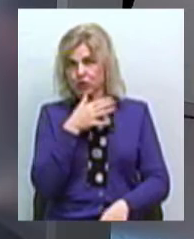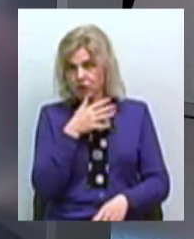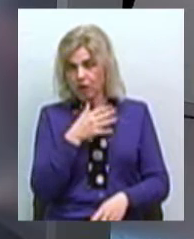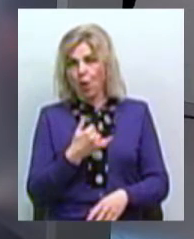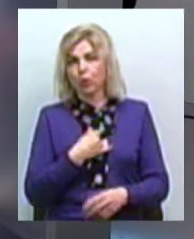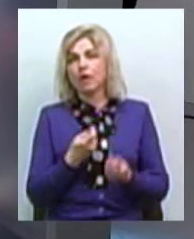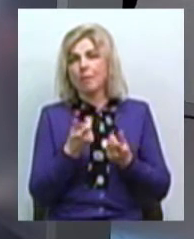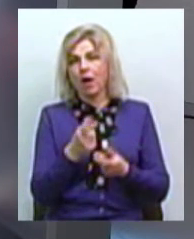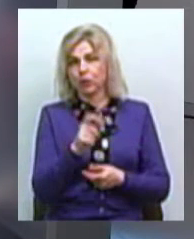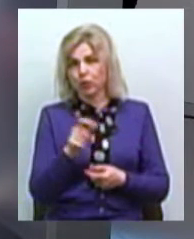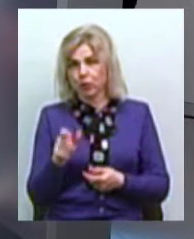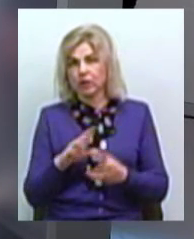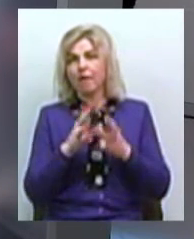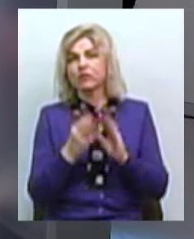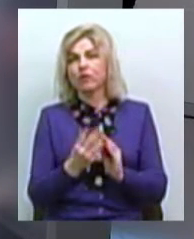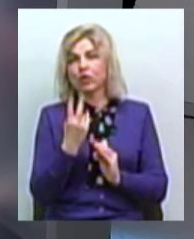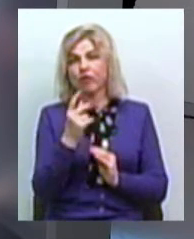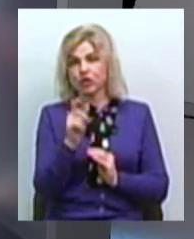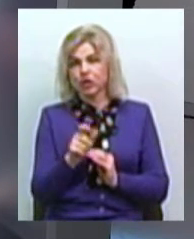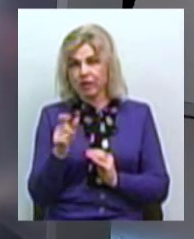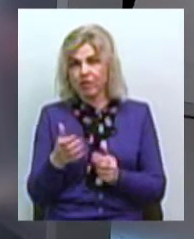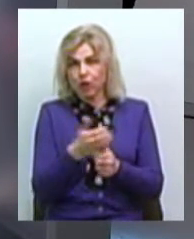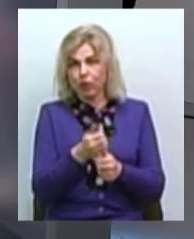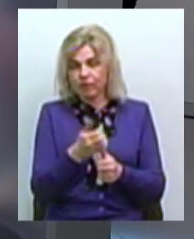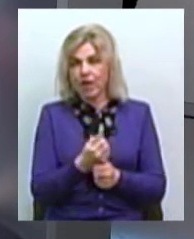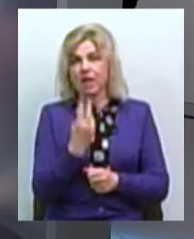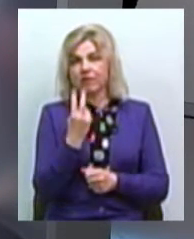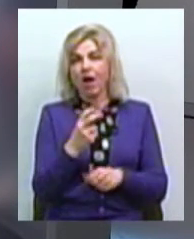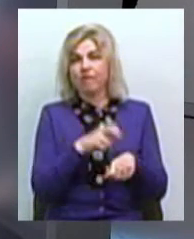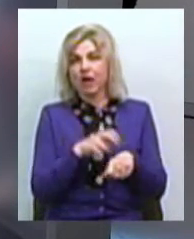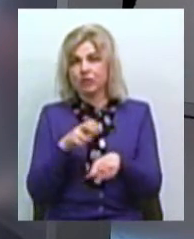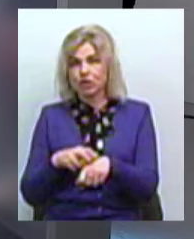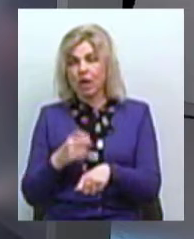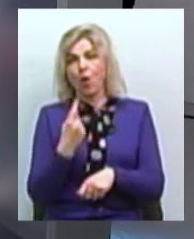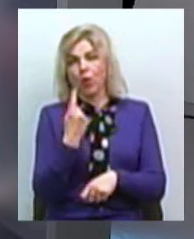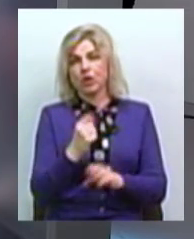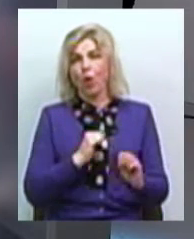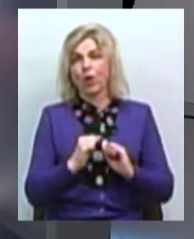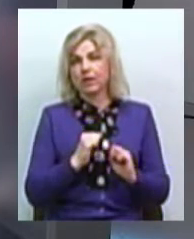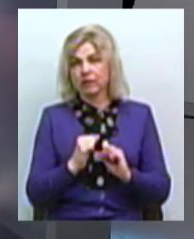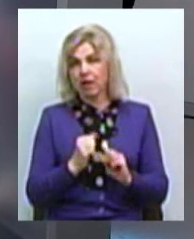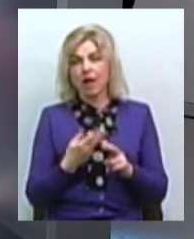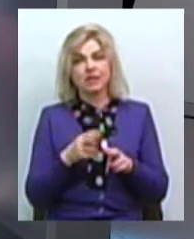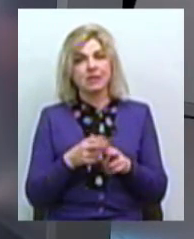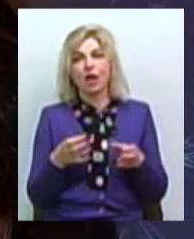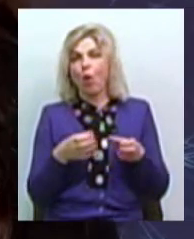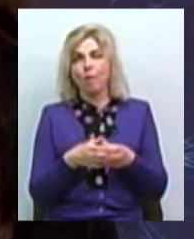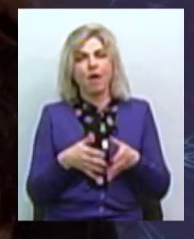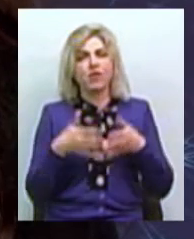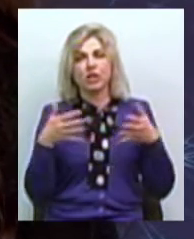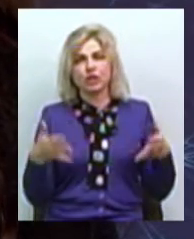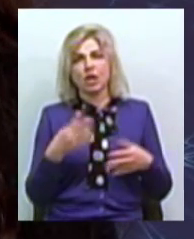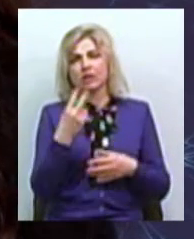кількість людей, це всього два ловці, всього два лікарі і один координатор. Це все. Це не команда величезна з